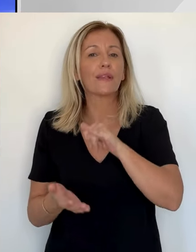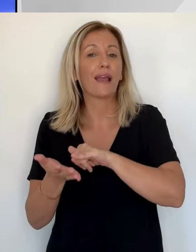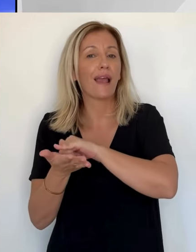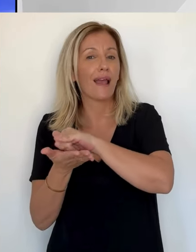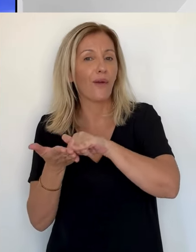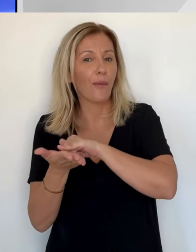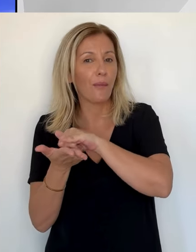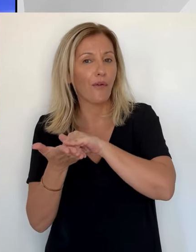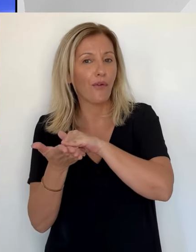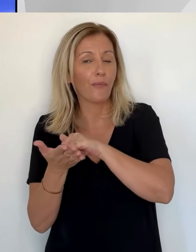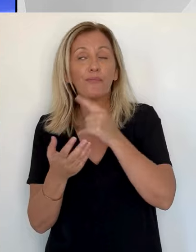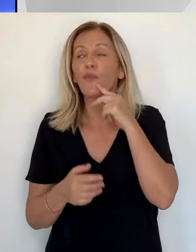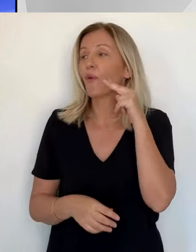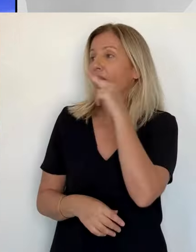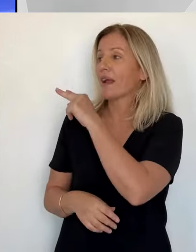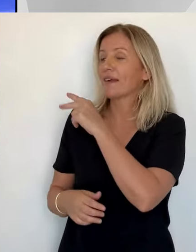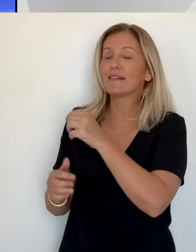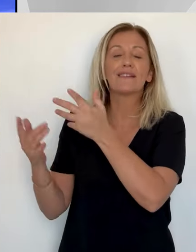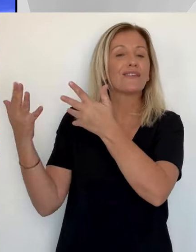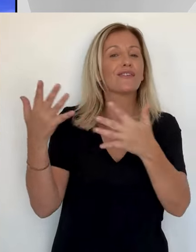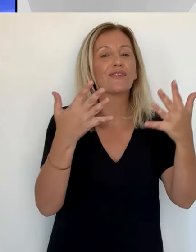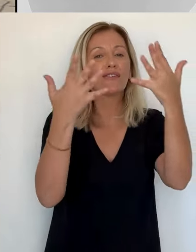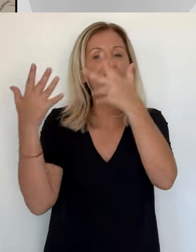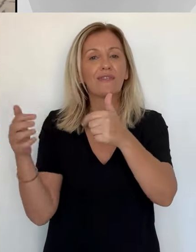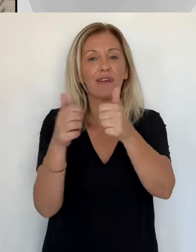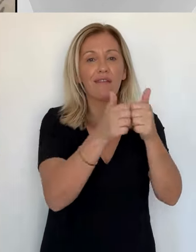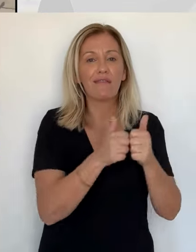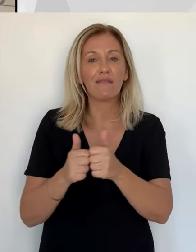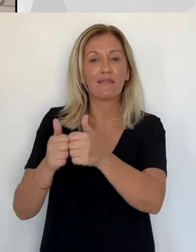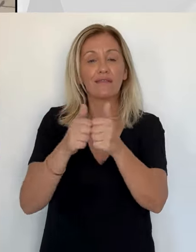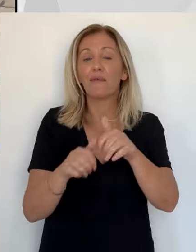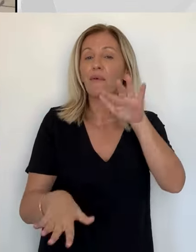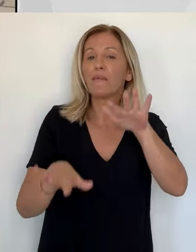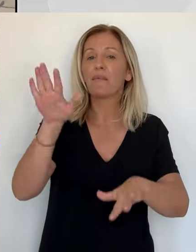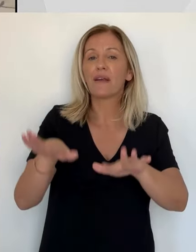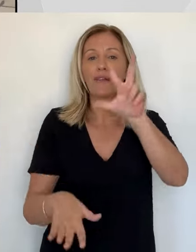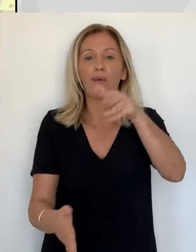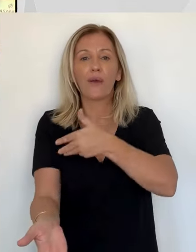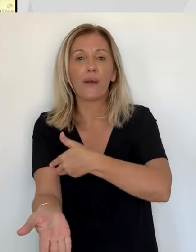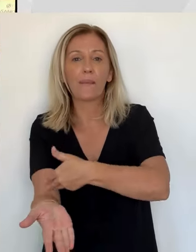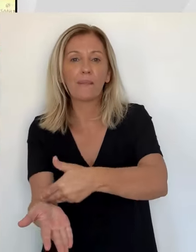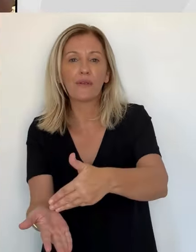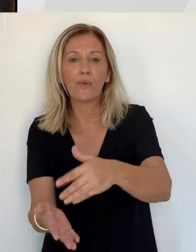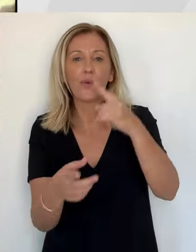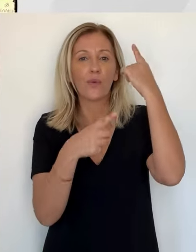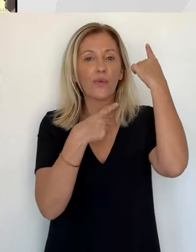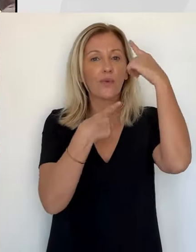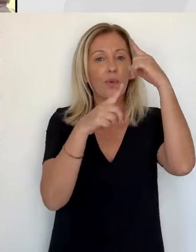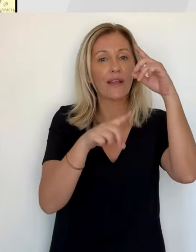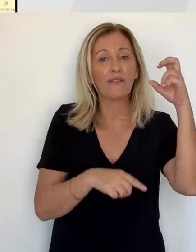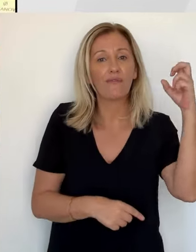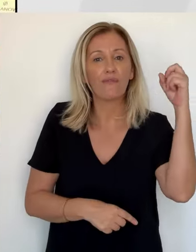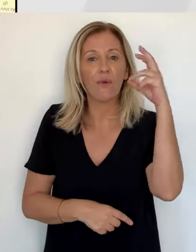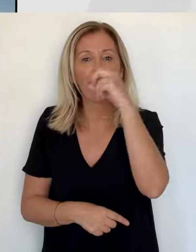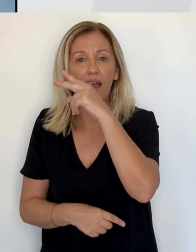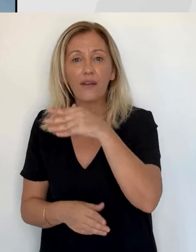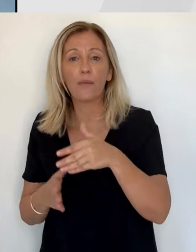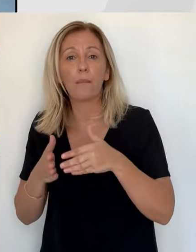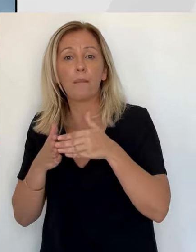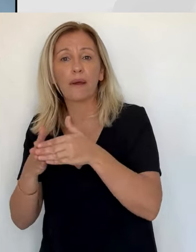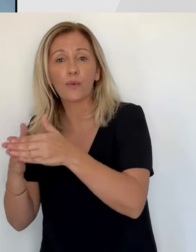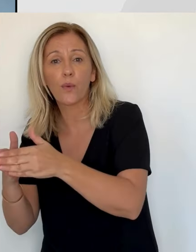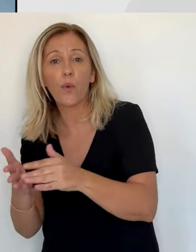élément d'analyse avec Valentin Cano. Près de 3 millions de passagers dans les ports et aéroports de Corse cet été, soit